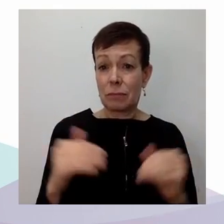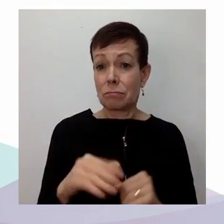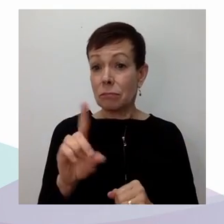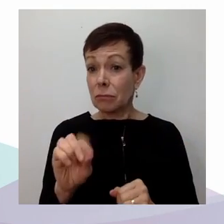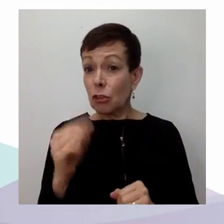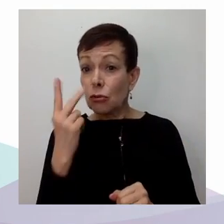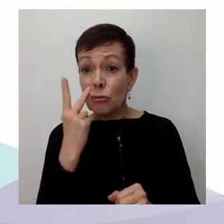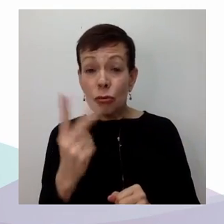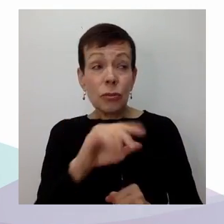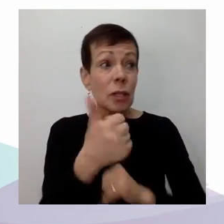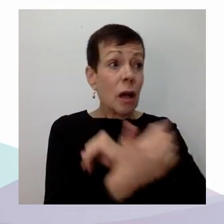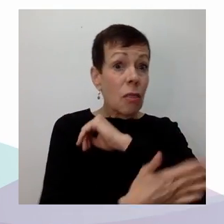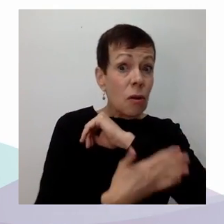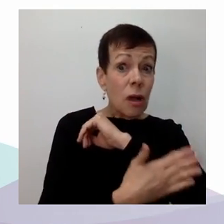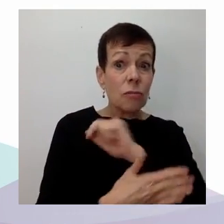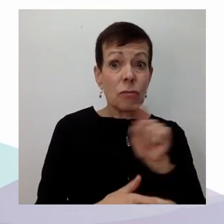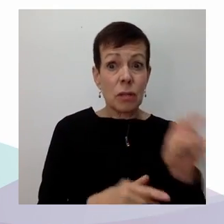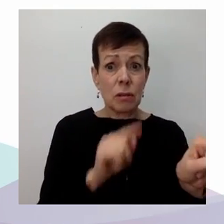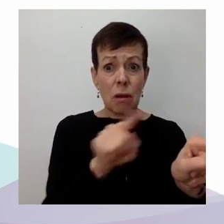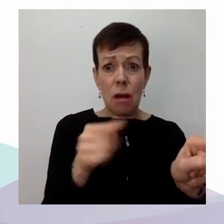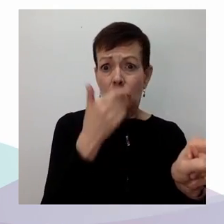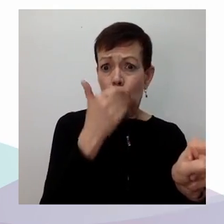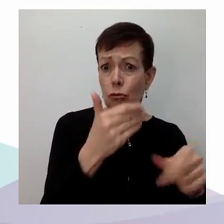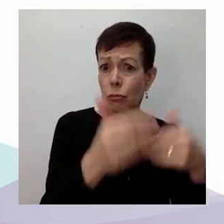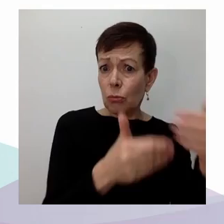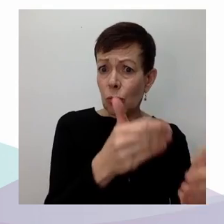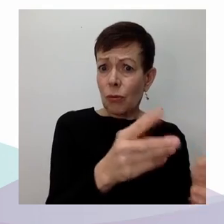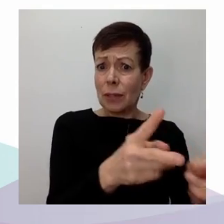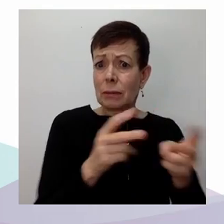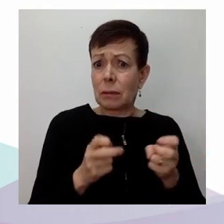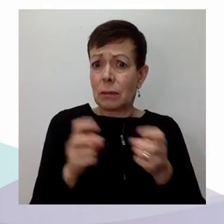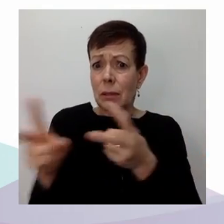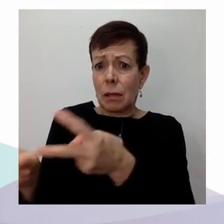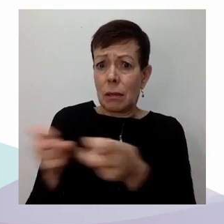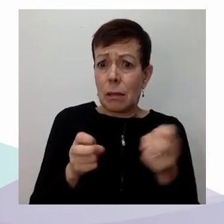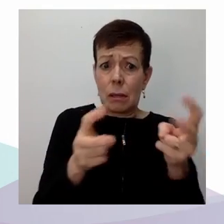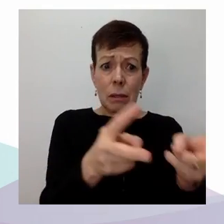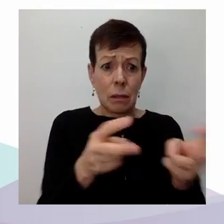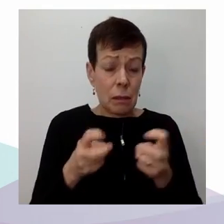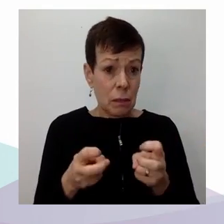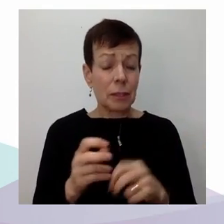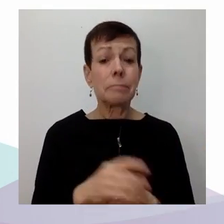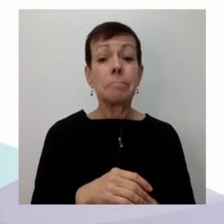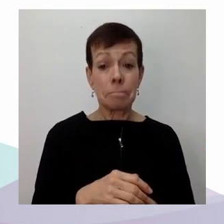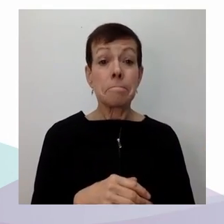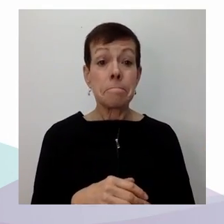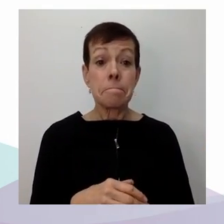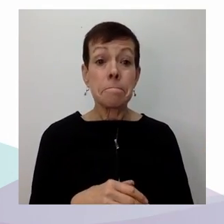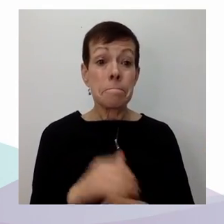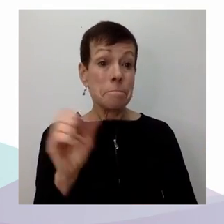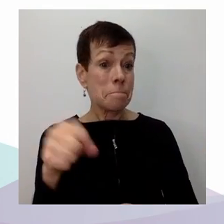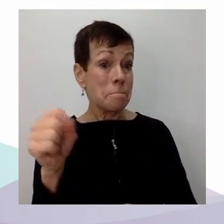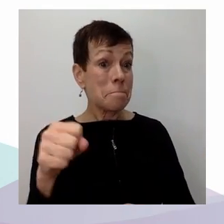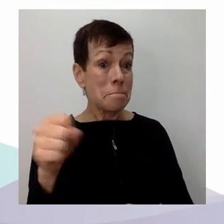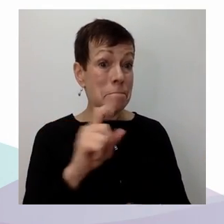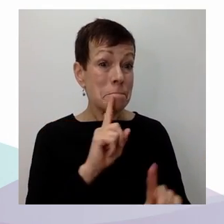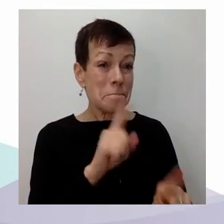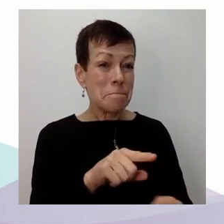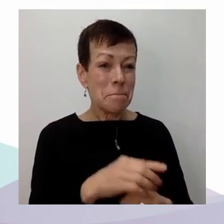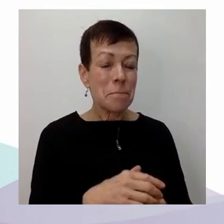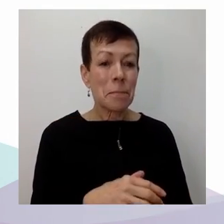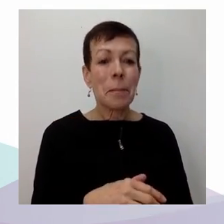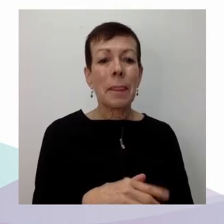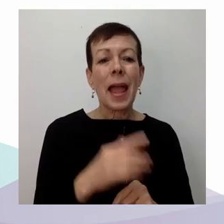Oui, j'ai mentionné, lorsque j'ai fait état de l'existence de ces résistances dans le droit interne à'égard des droits économiques et sociaux,